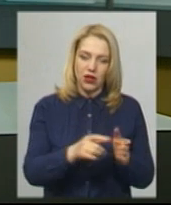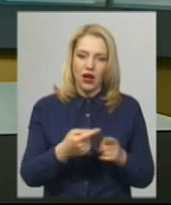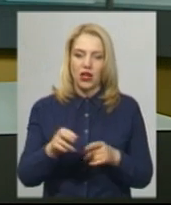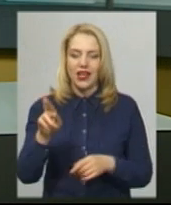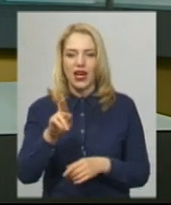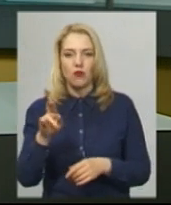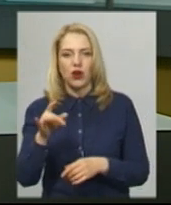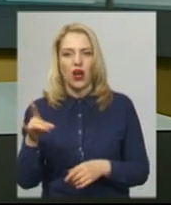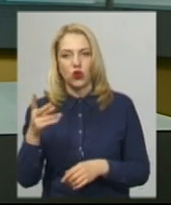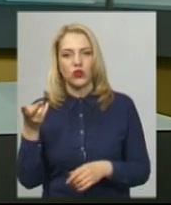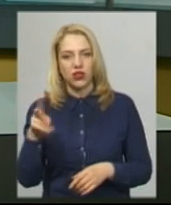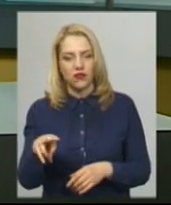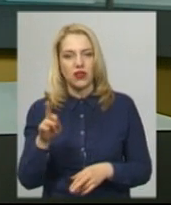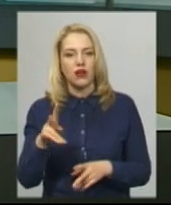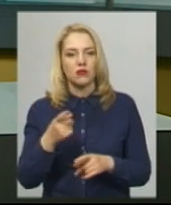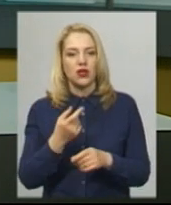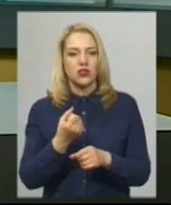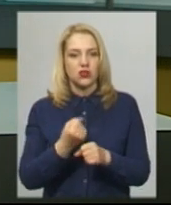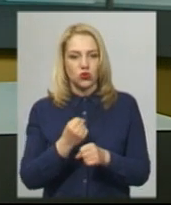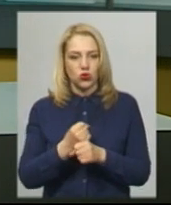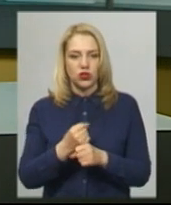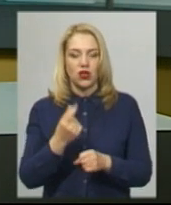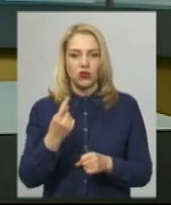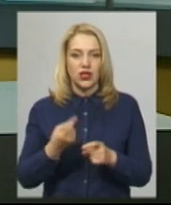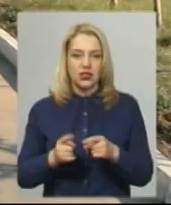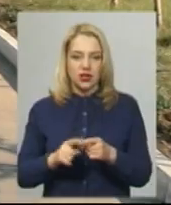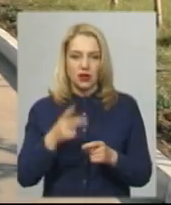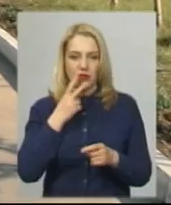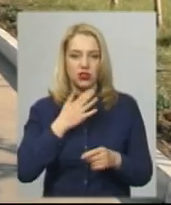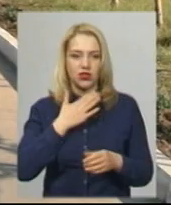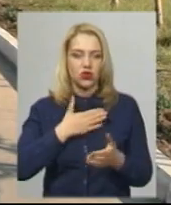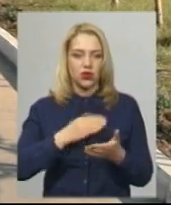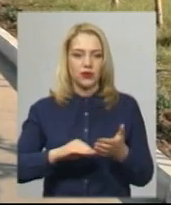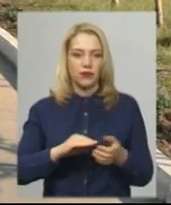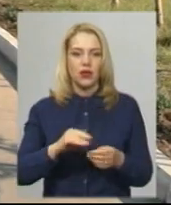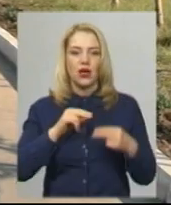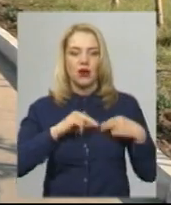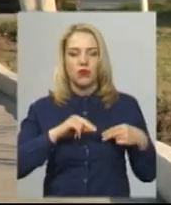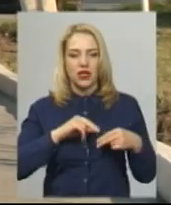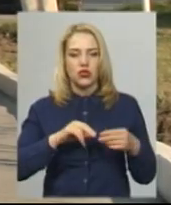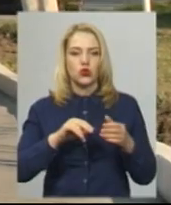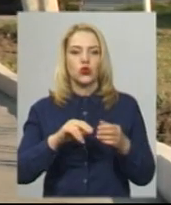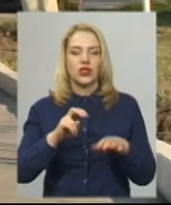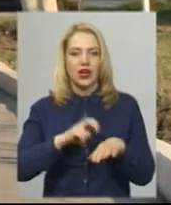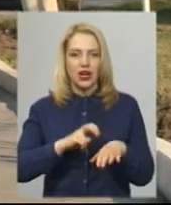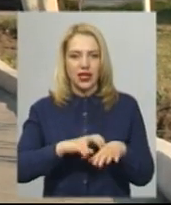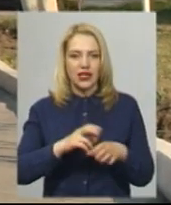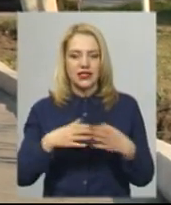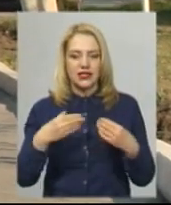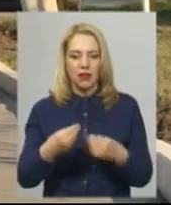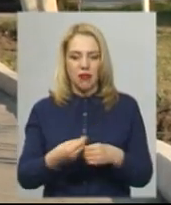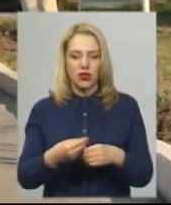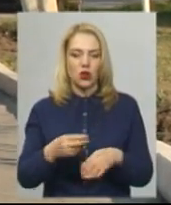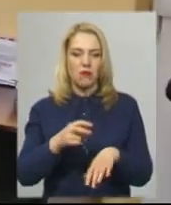дві. Як працює одна з них, бачила Анастасія Збродова. Працює лікаркою сімейної медицини Ярмолинецького